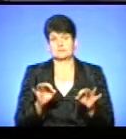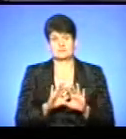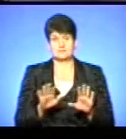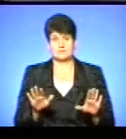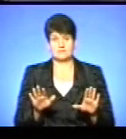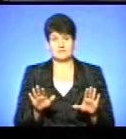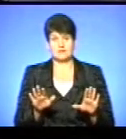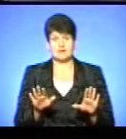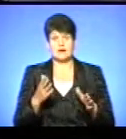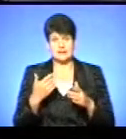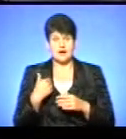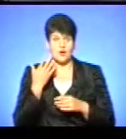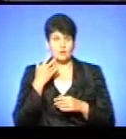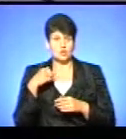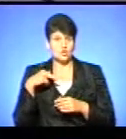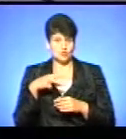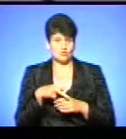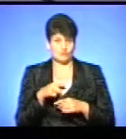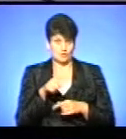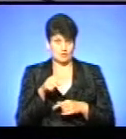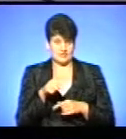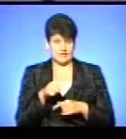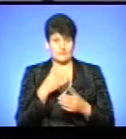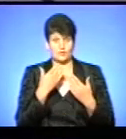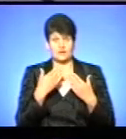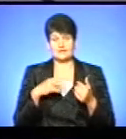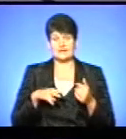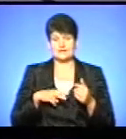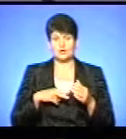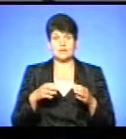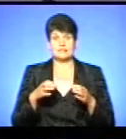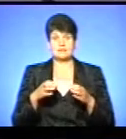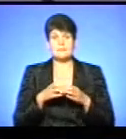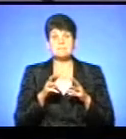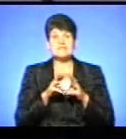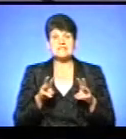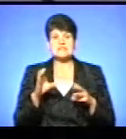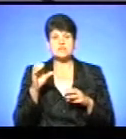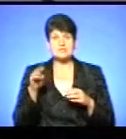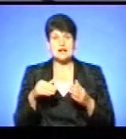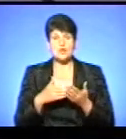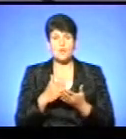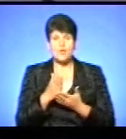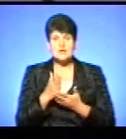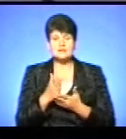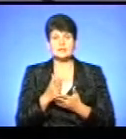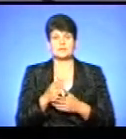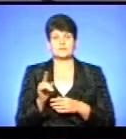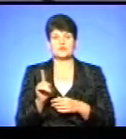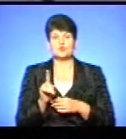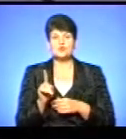разом з тим, я йшовши на ефір, я спілкувався з директором департаменту Міністерства соціальної політики щодо